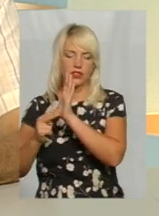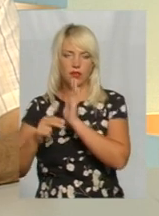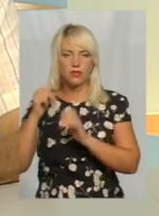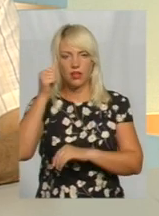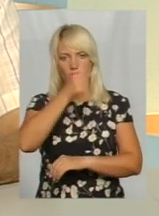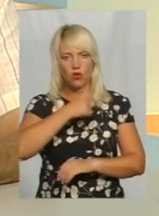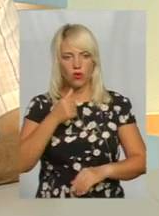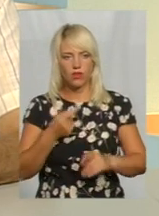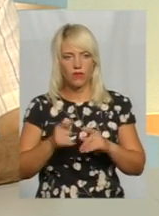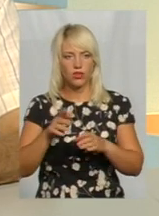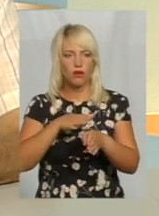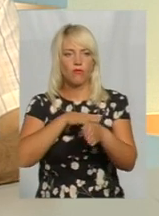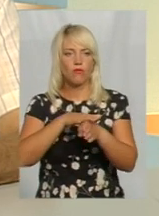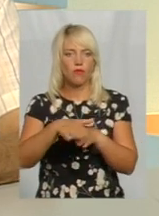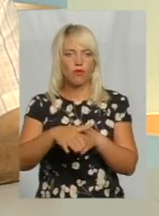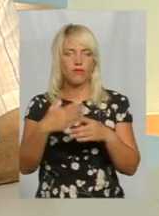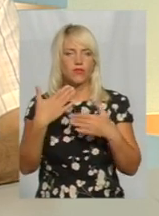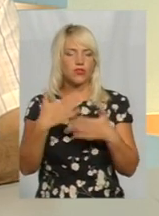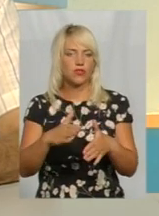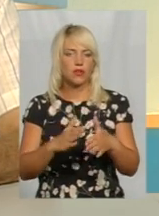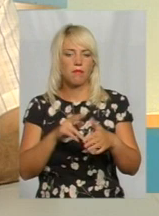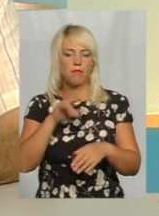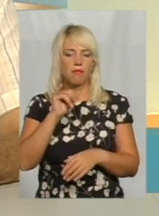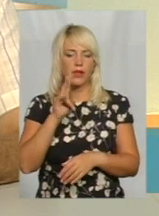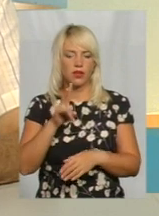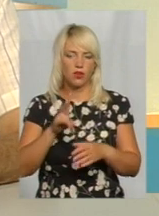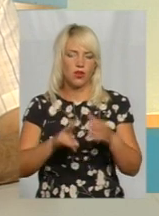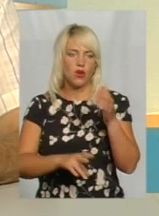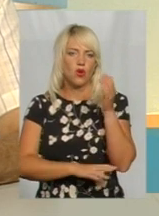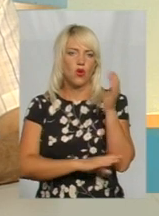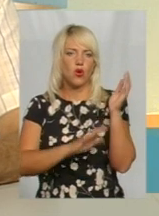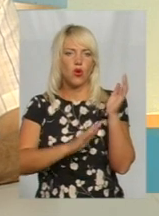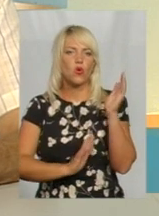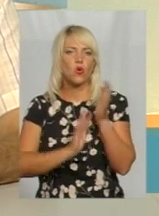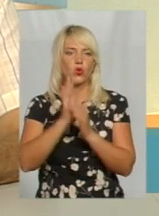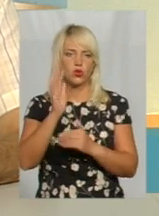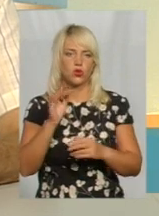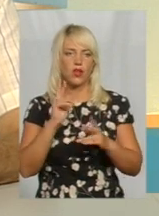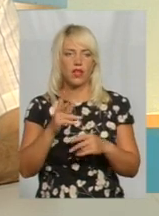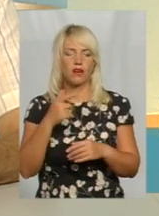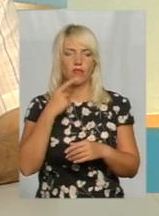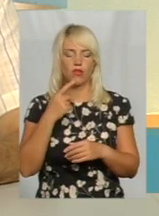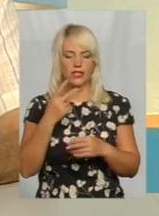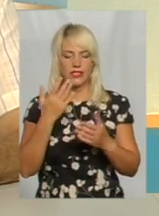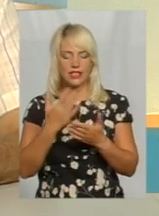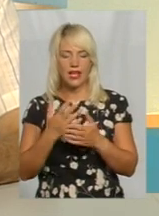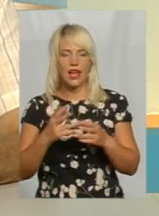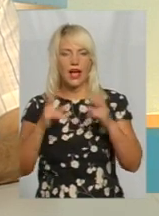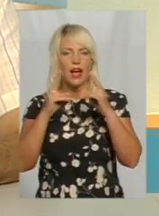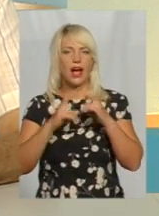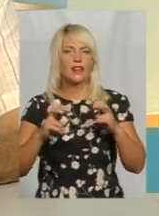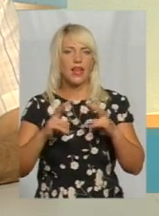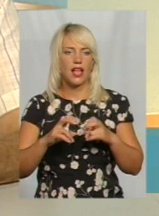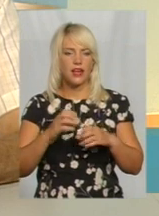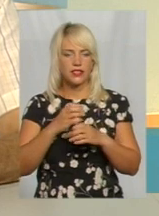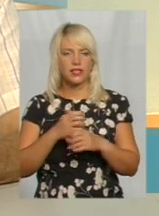достигли, повністю дійшли до свого піку росту. І в даному випадку, та як є зазначений аналіз, ми